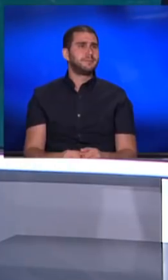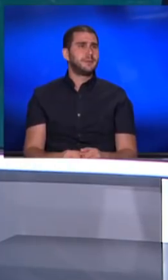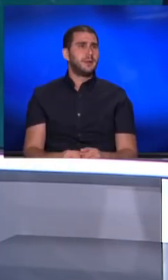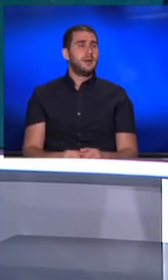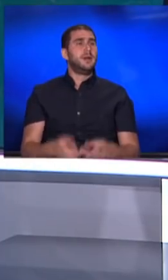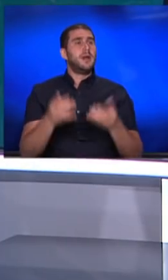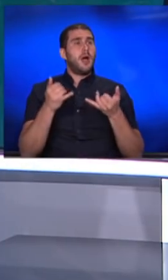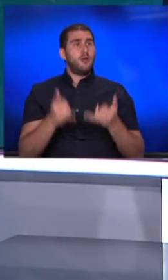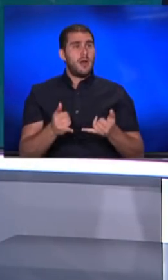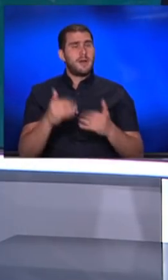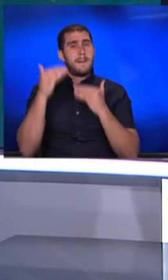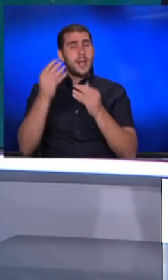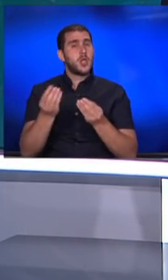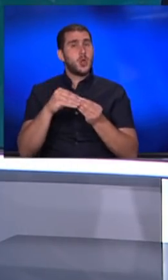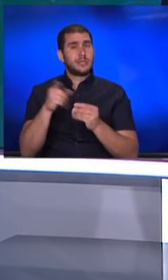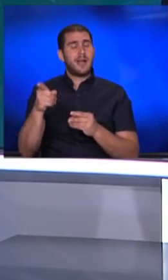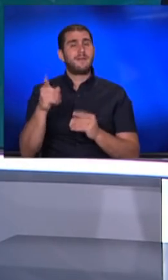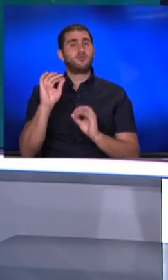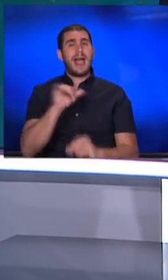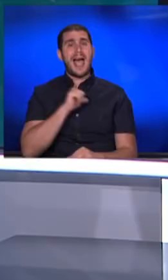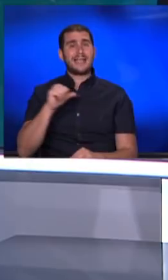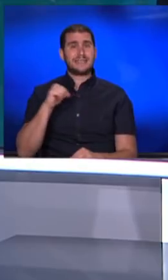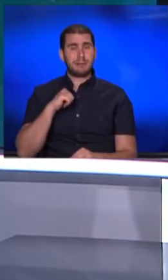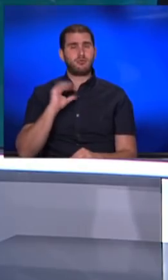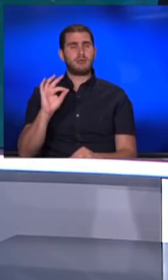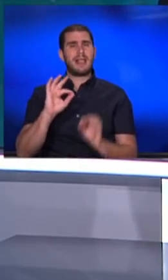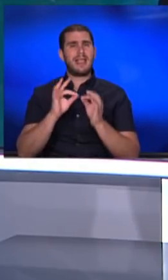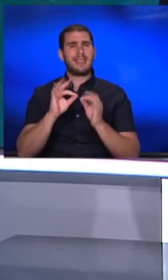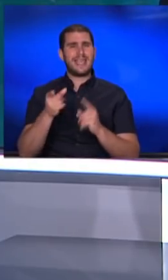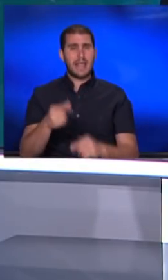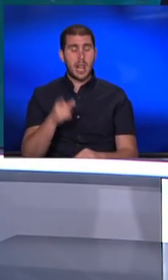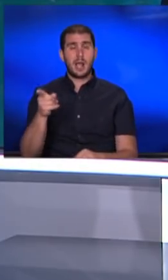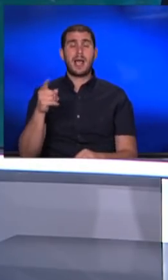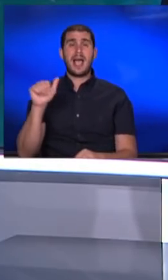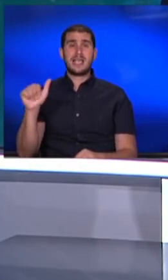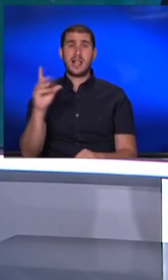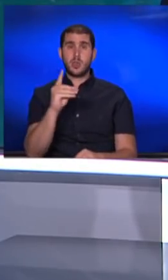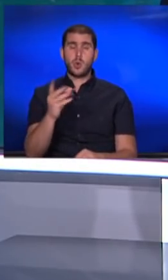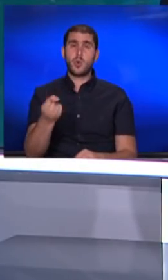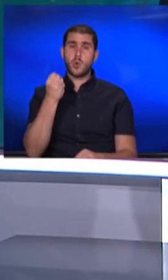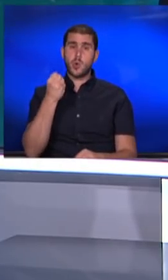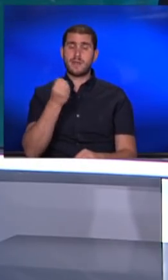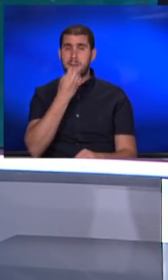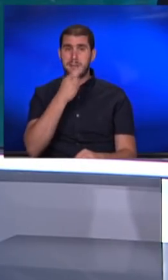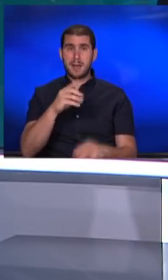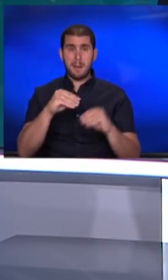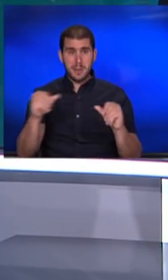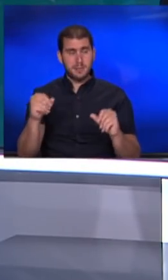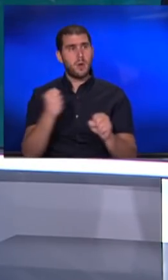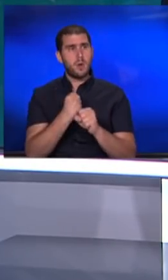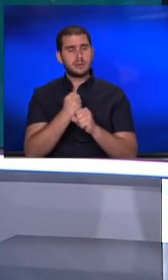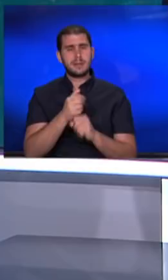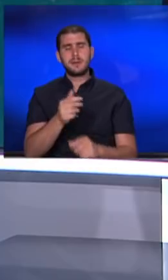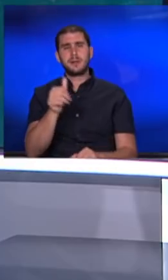ועכשיו, לפרק נוסף בסדרת העצמאים של כאן דיגיטל. איאל דרורי כותב פרחים מהרי ירושלים ומהמדבר, ומכין מהמשקעות